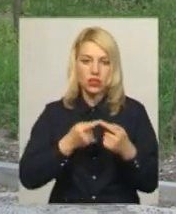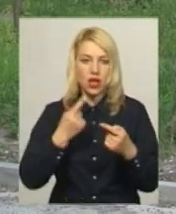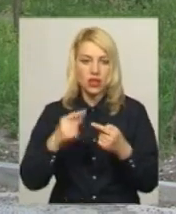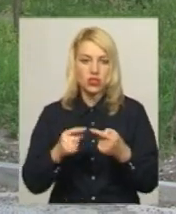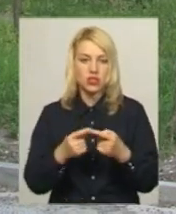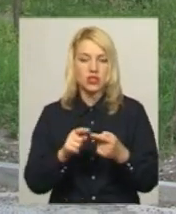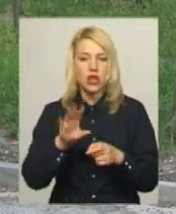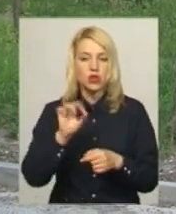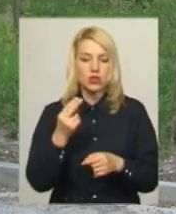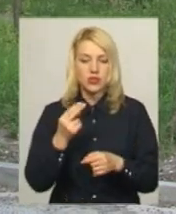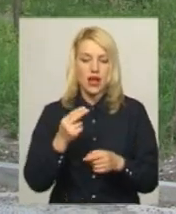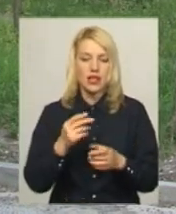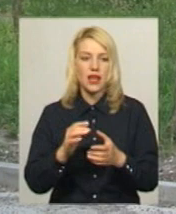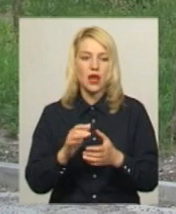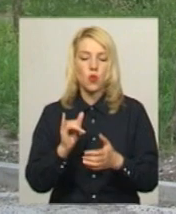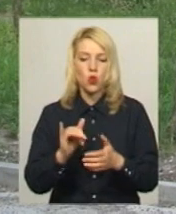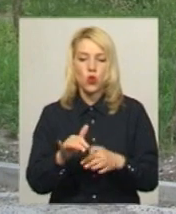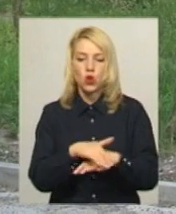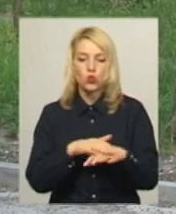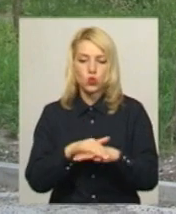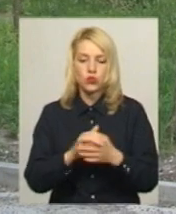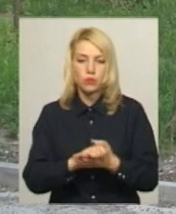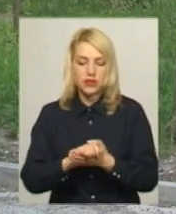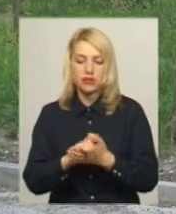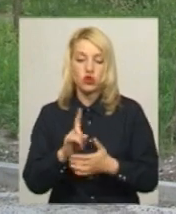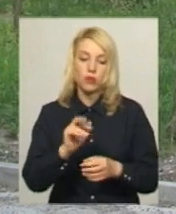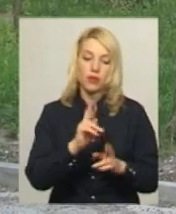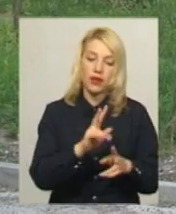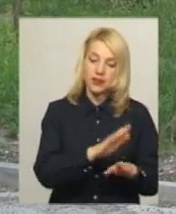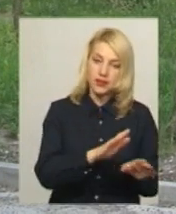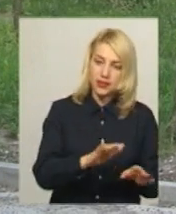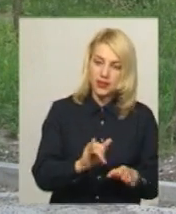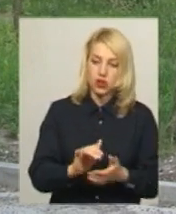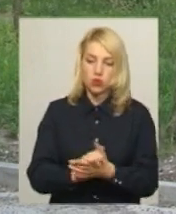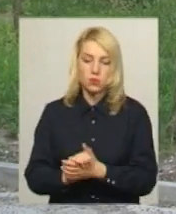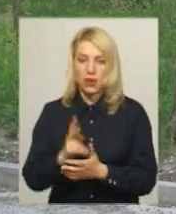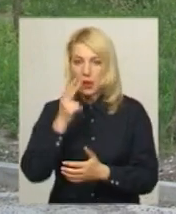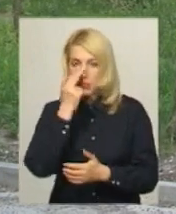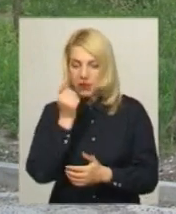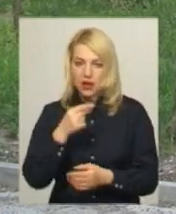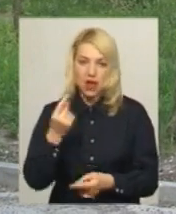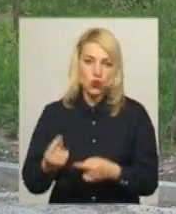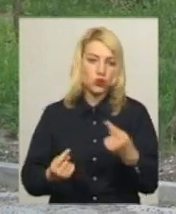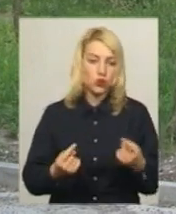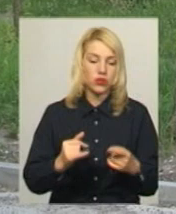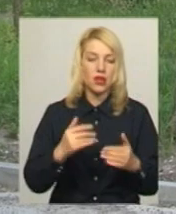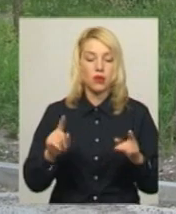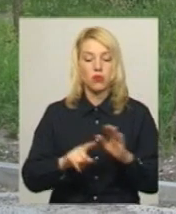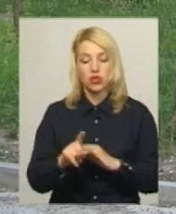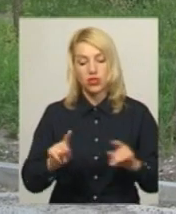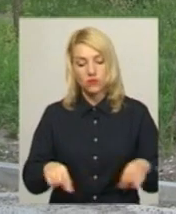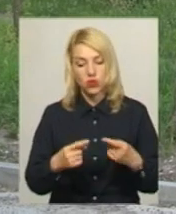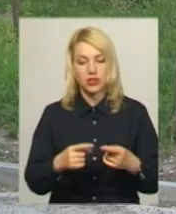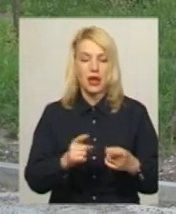соціалізація суспільства, інтеграція, щоб як дітки, так і суспільство привикали один до одного. І ми почали більше створювати якоїсь гурткової